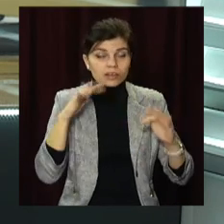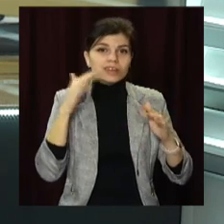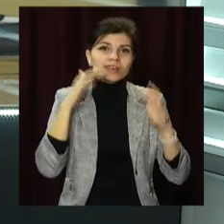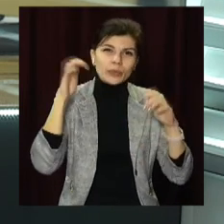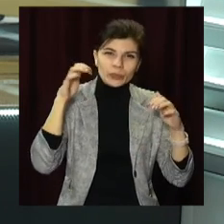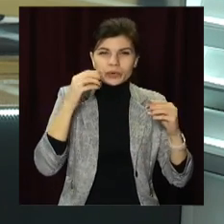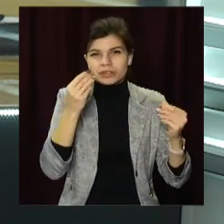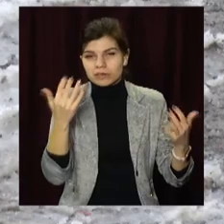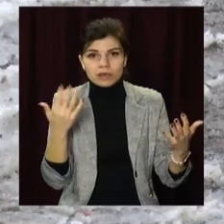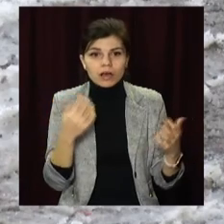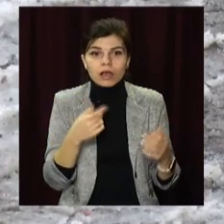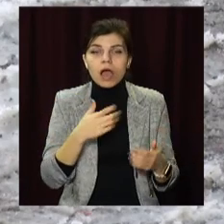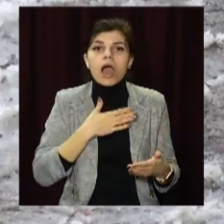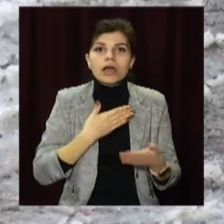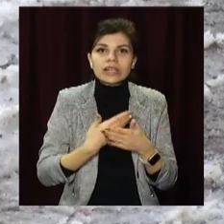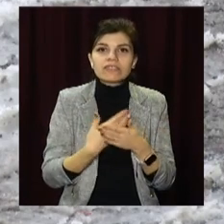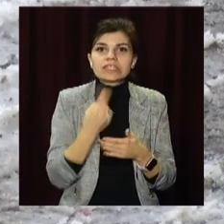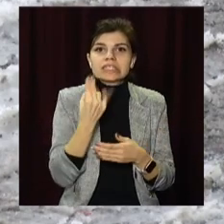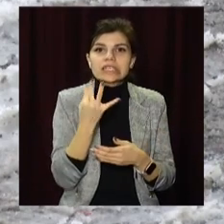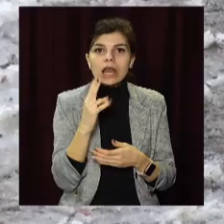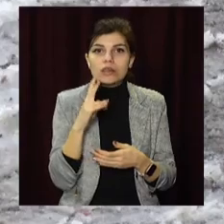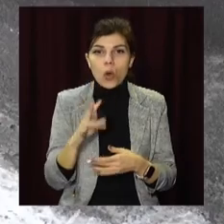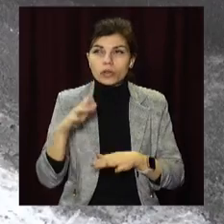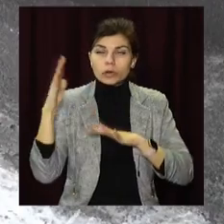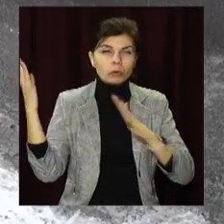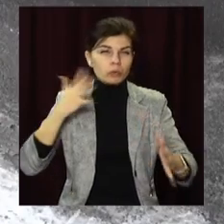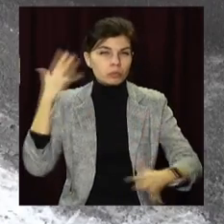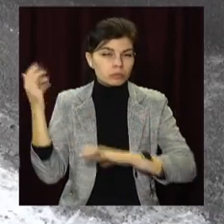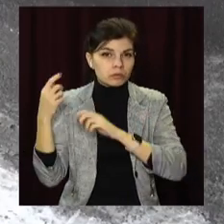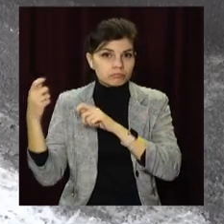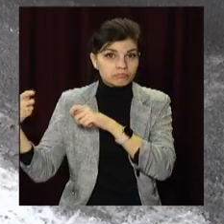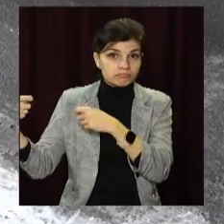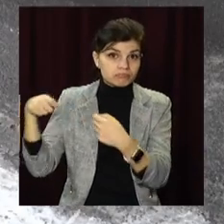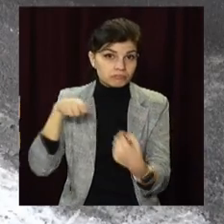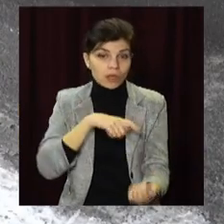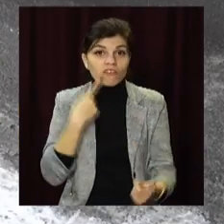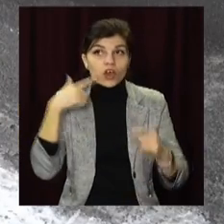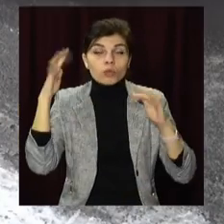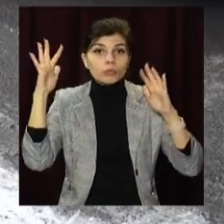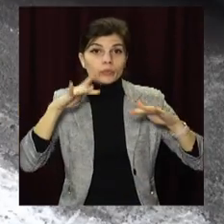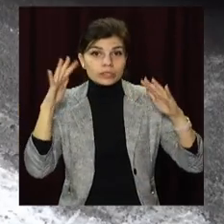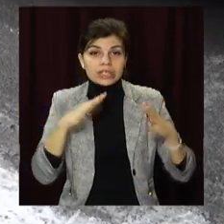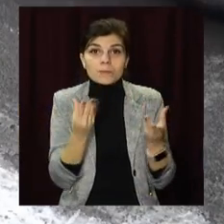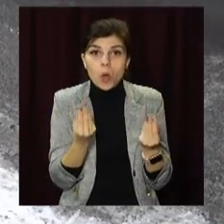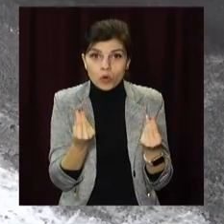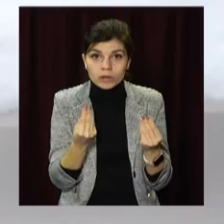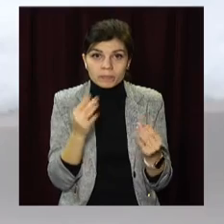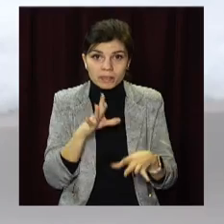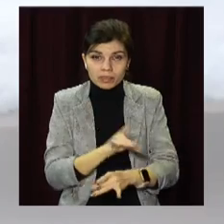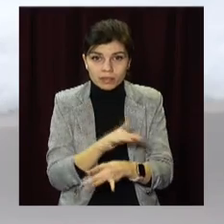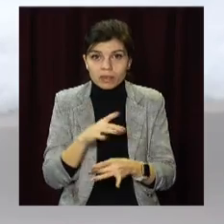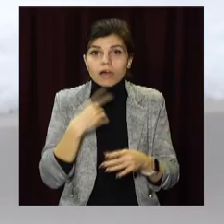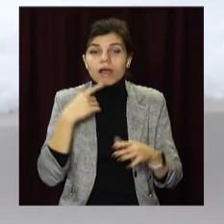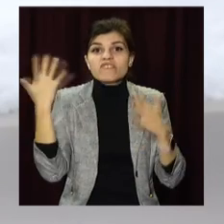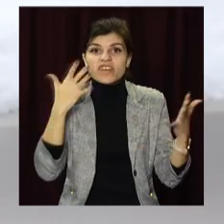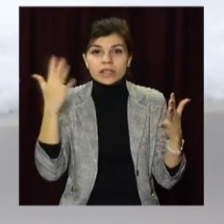через активний циклон, що пройшов з південного заходу. В Дніпрі та області очікується налипання мокрого снігу, хортовини, ожелець та пориви вітру